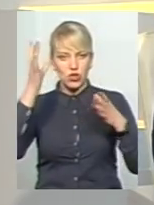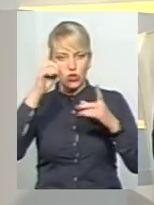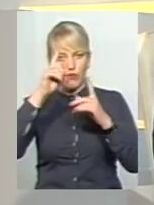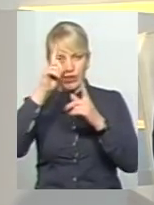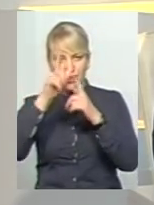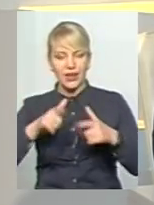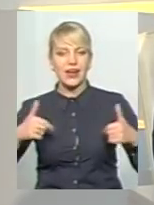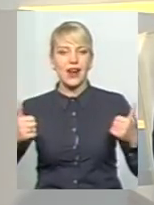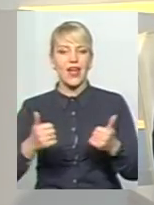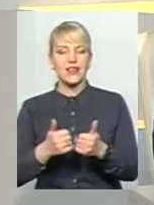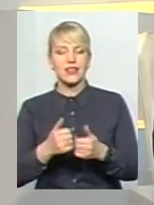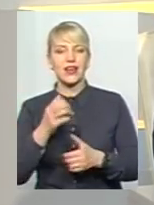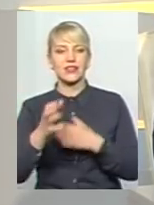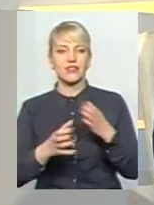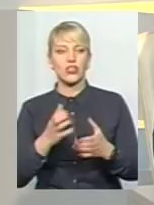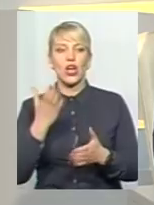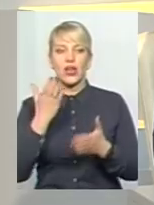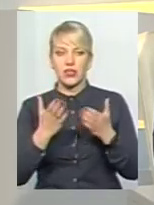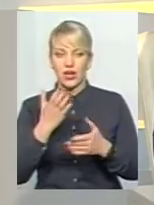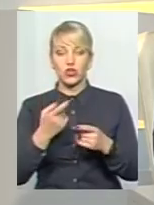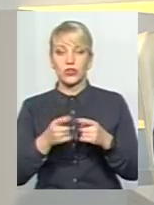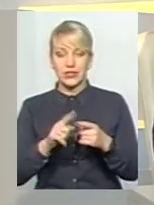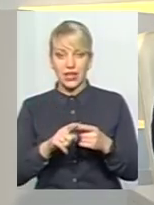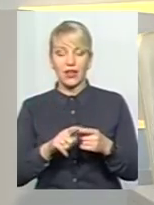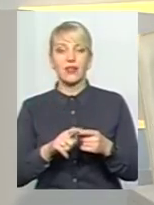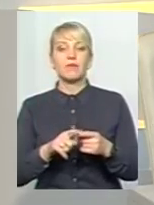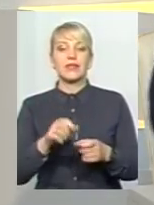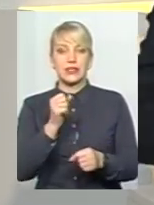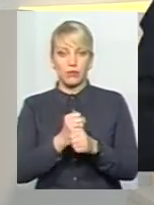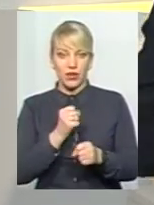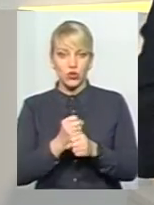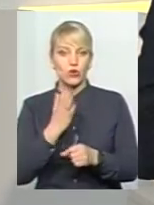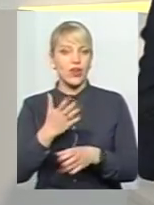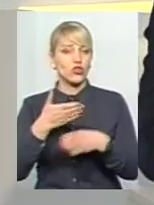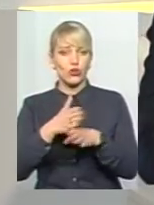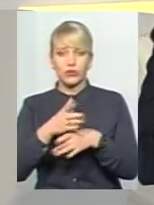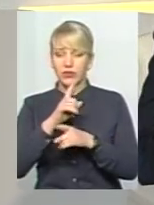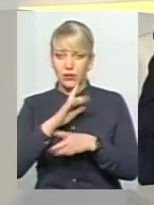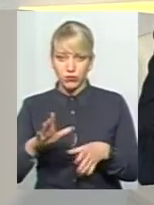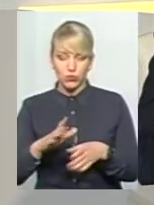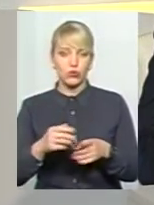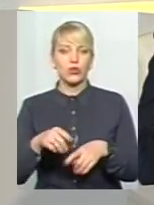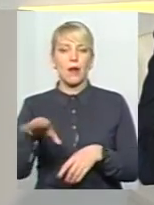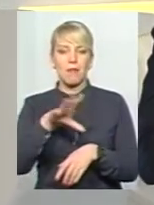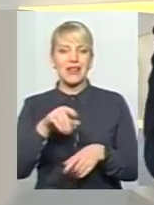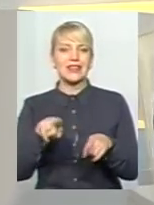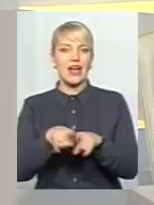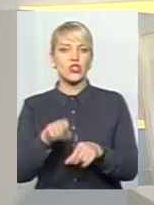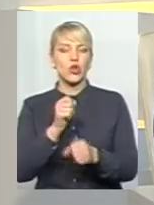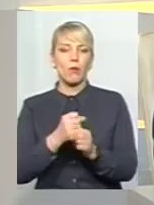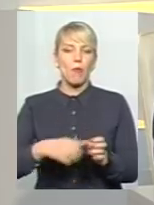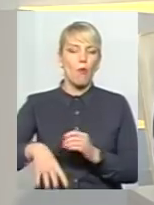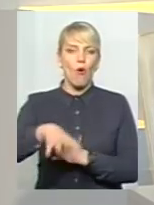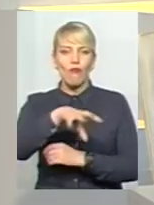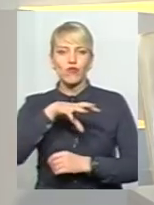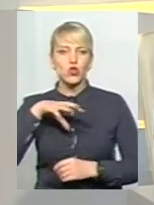якщо наші мешканці не будуть токти тільки контейнера і не перекидати, ми це зробимо по всьому приватному секторі, по всьому місту, для того, щоб